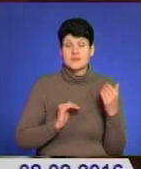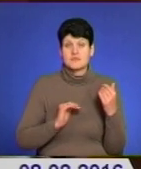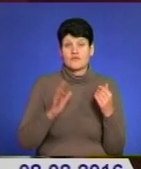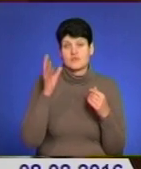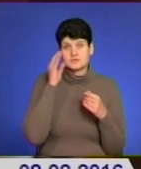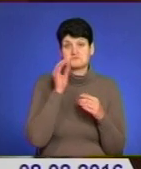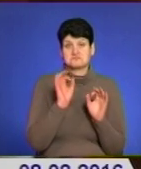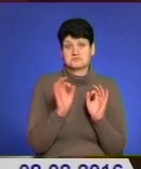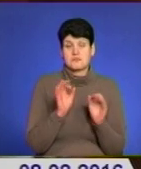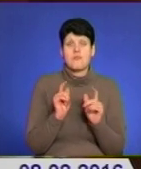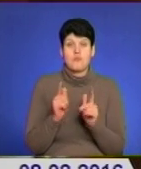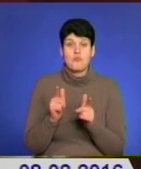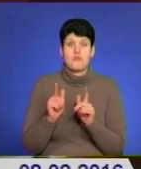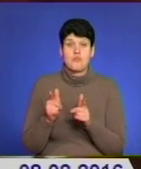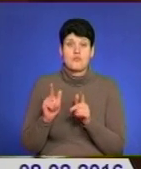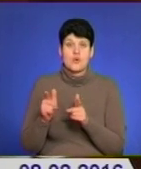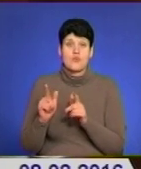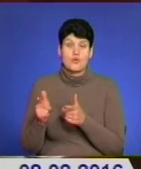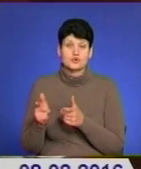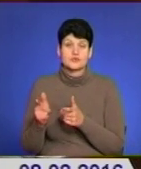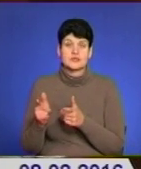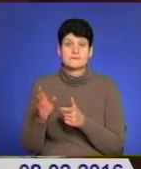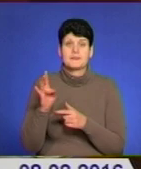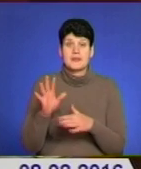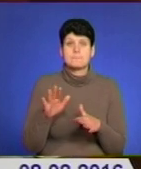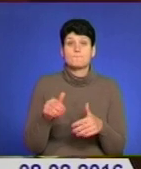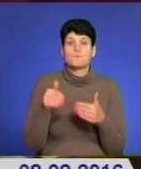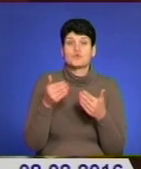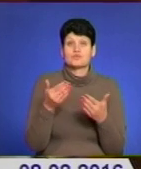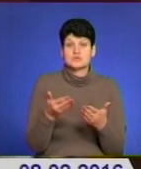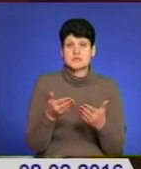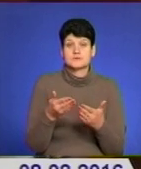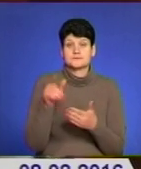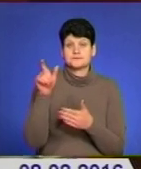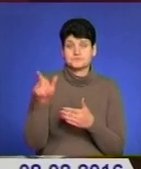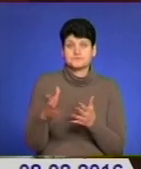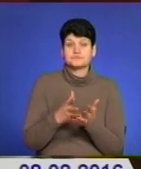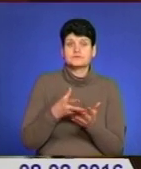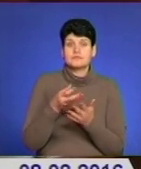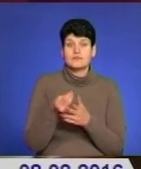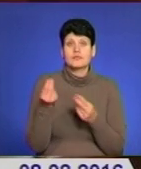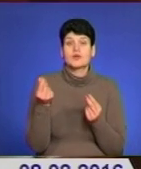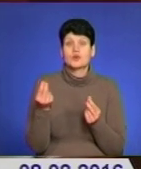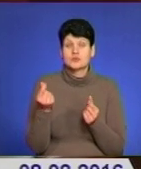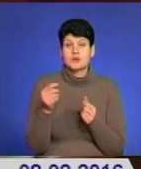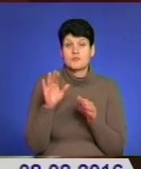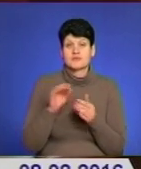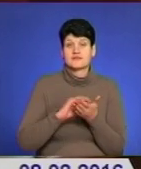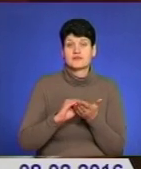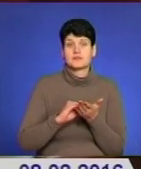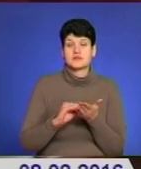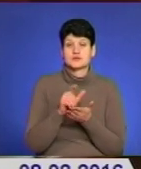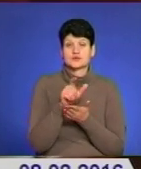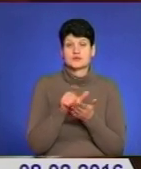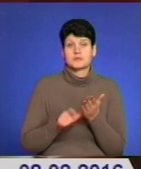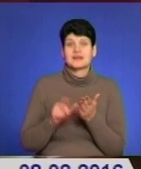привабливою, погоджувалися на пропозицію вказаної особи, сплачували йому кошти, після чого він виписував їм